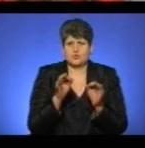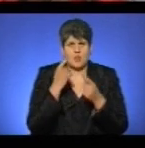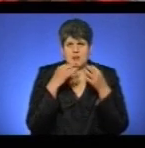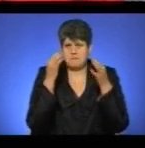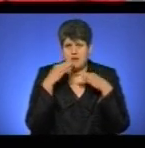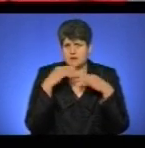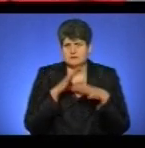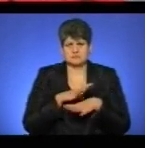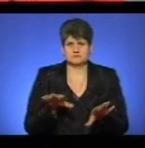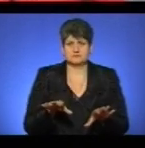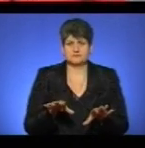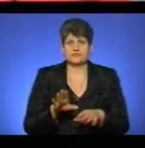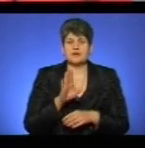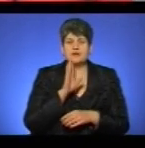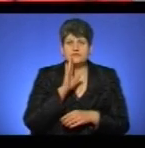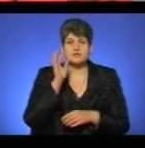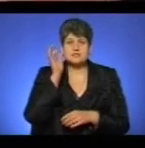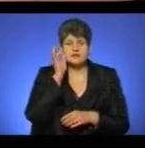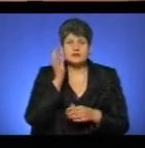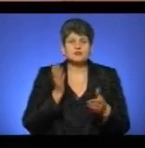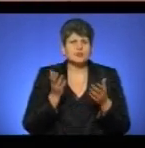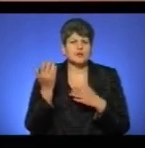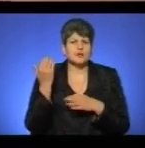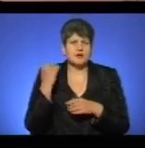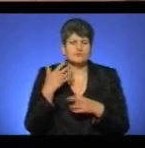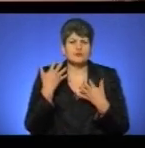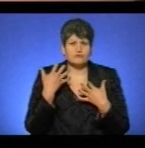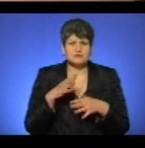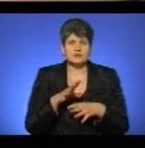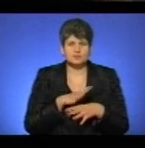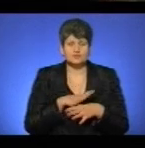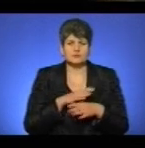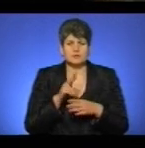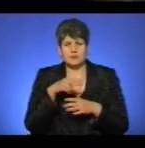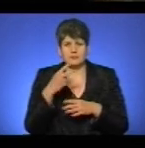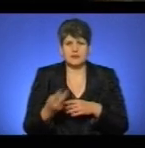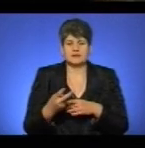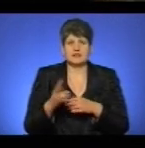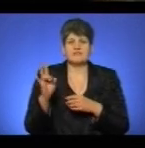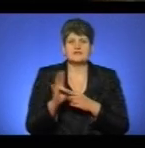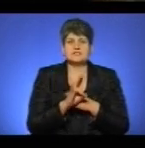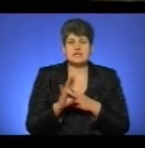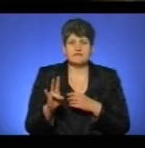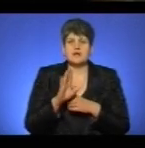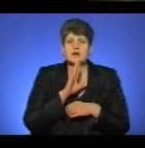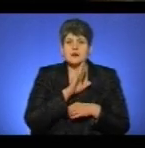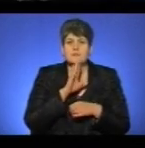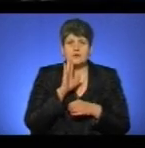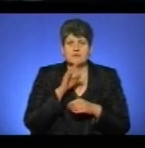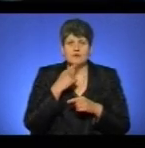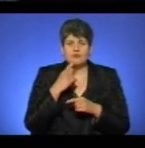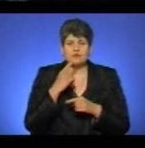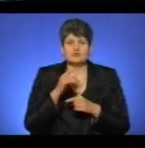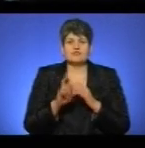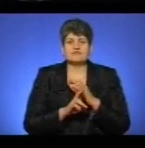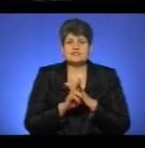плакала. Дівчинка згадала, що якось Дарина уже не притомніла в церкві. Мама Даринки, Галина, пояснила, що у церкві